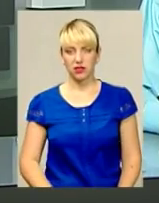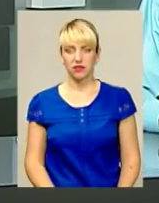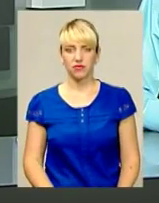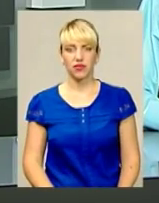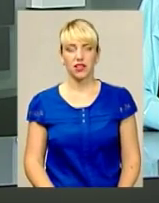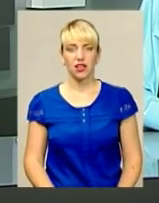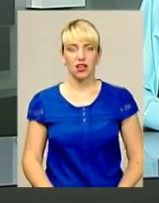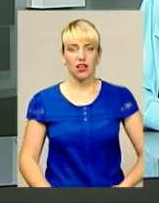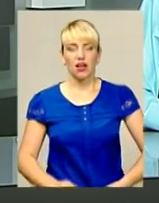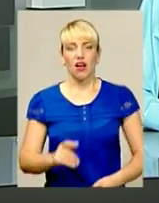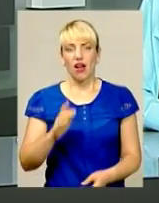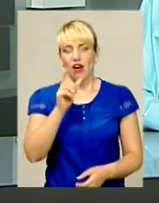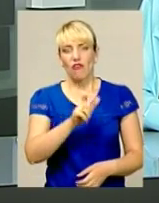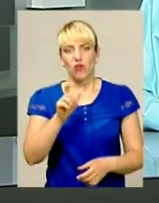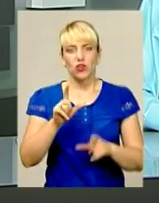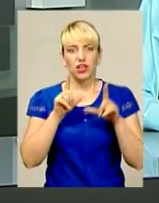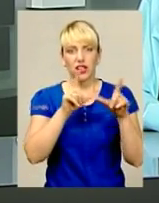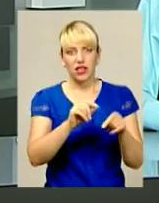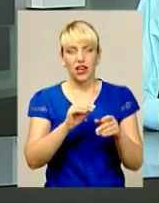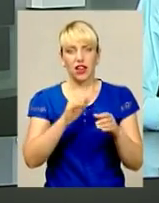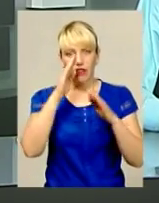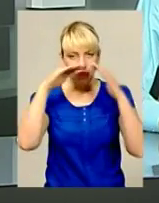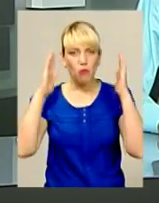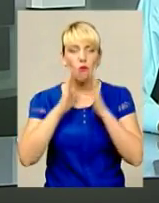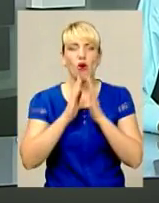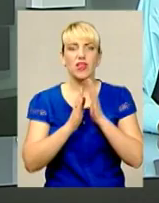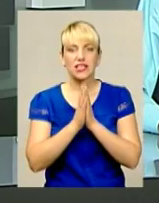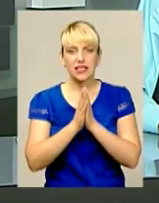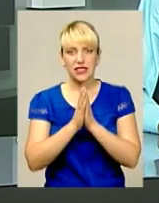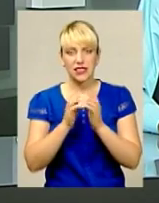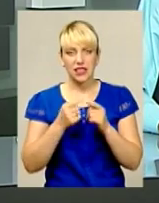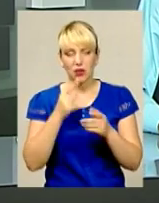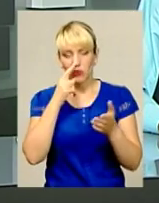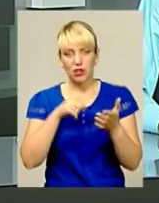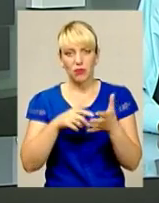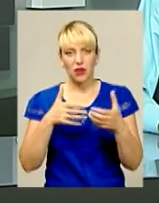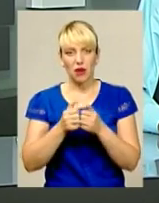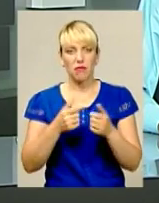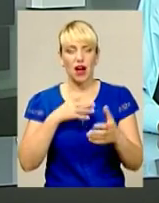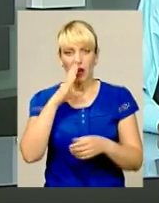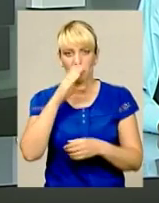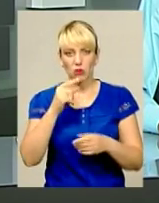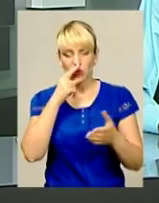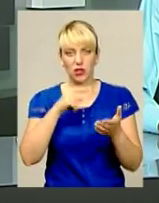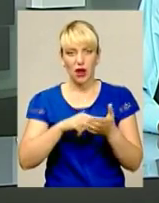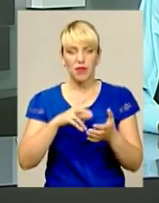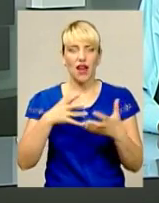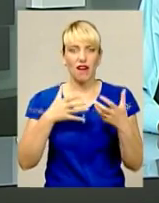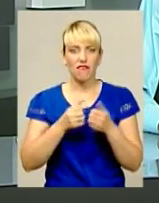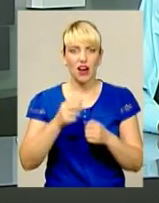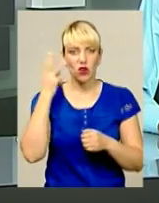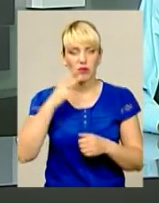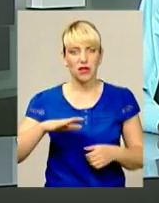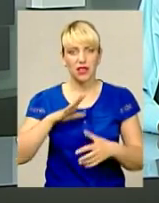Вони їхали у монастир, а потрапили у ДТП. Мікроавтобус із звірянами із Кропивницького потрапив в аварію на Хмельниччині. ДТП